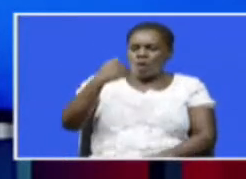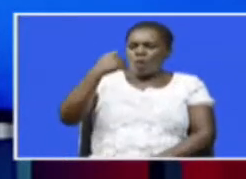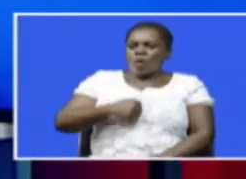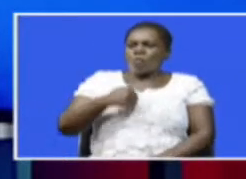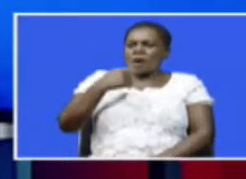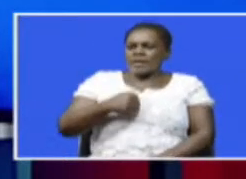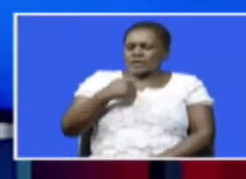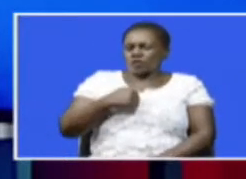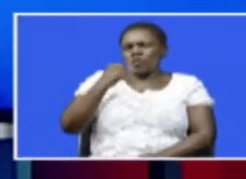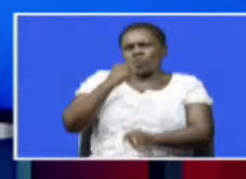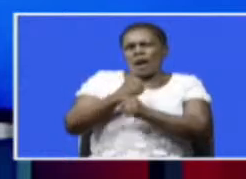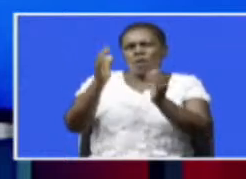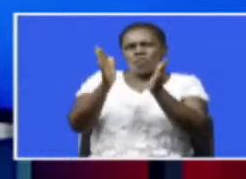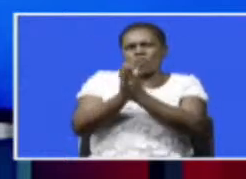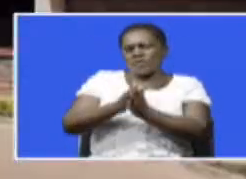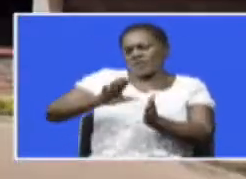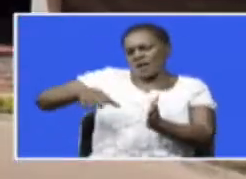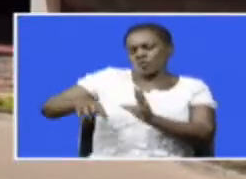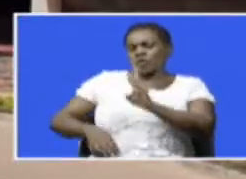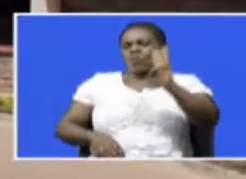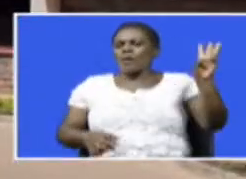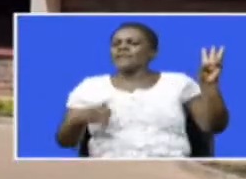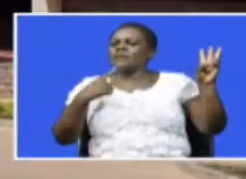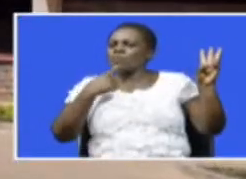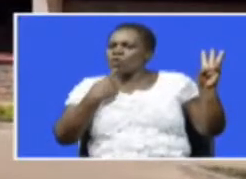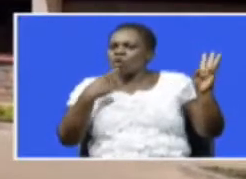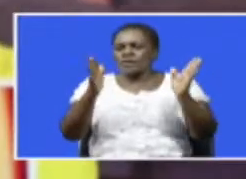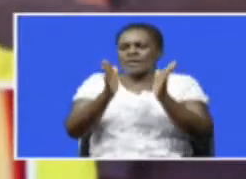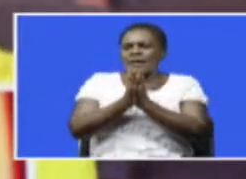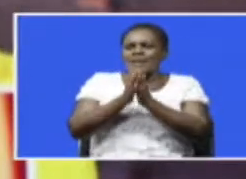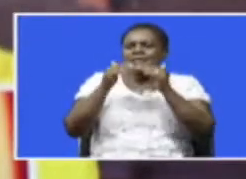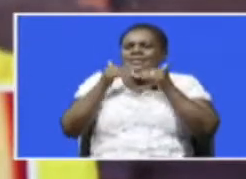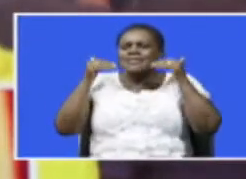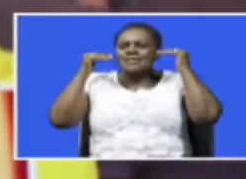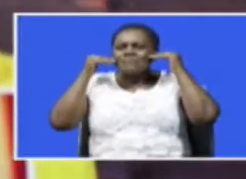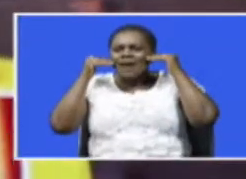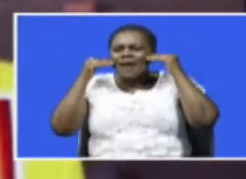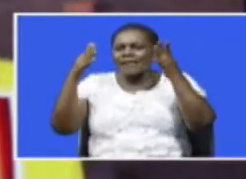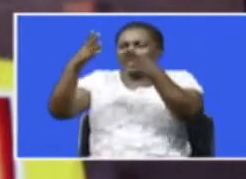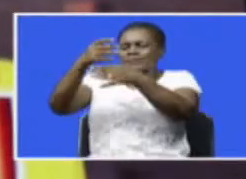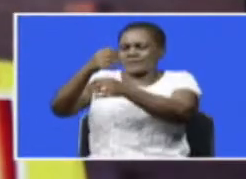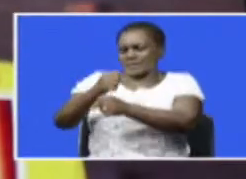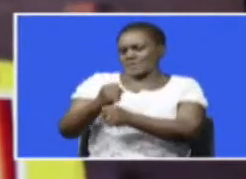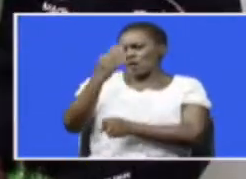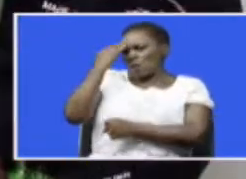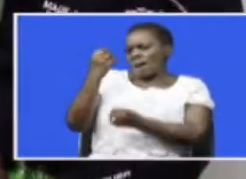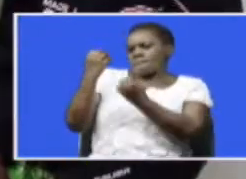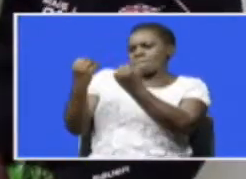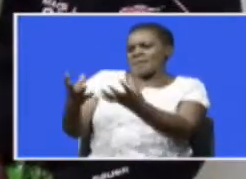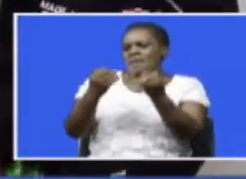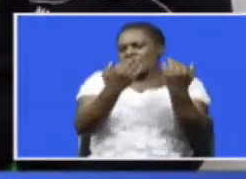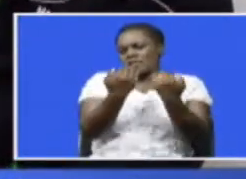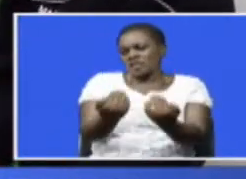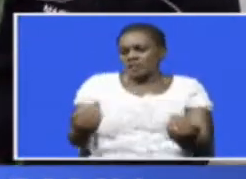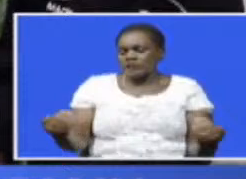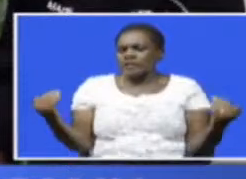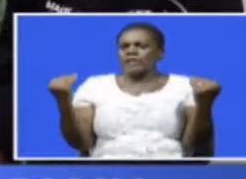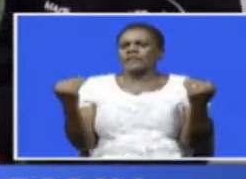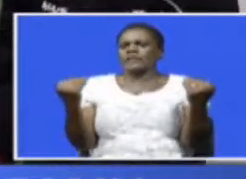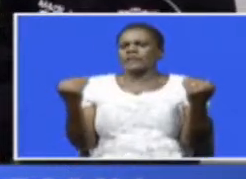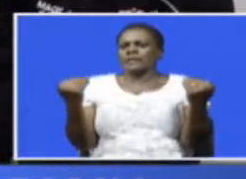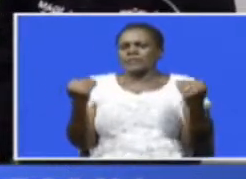ilifanyo kushirikiano akounti ya Westport Court na shirika la Smile Trans, ikibainika kwamba wengi wa watuto hao